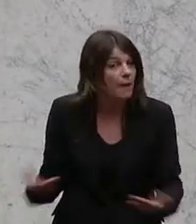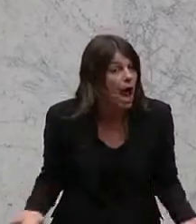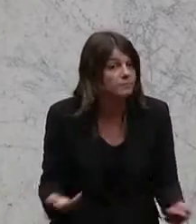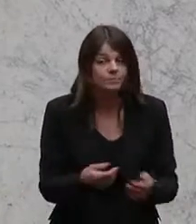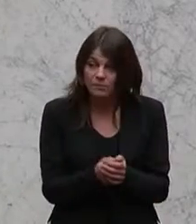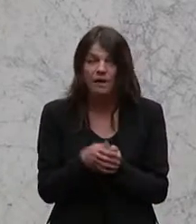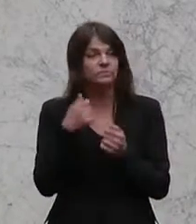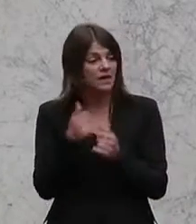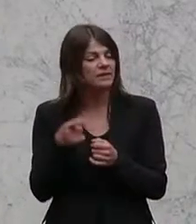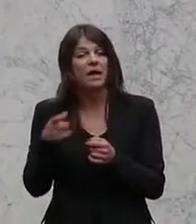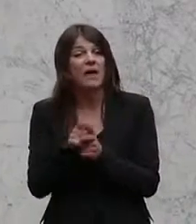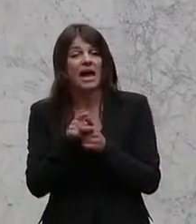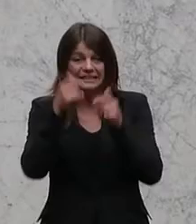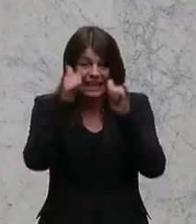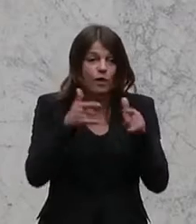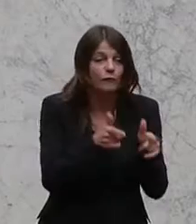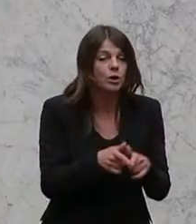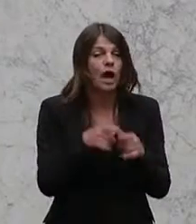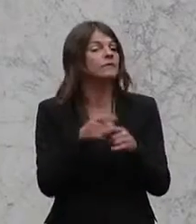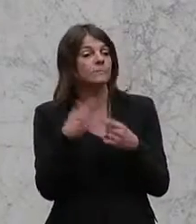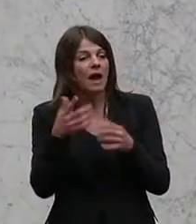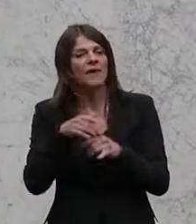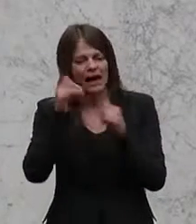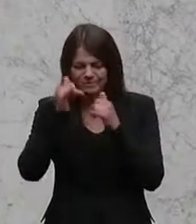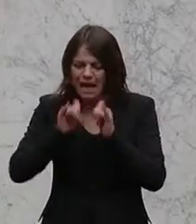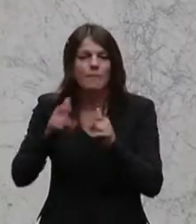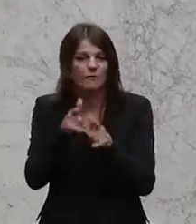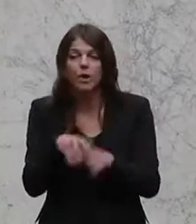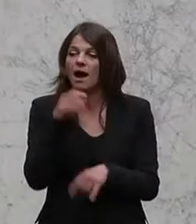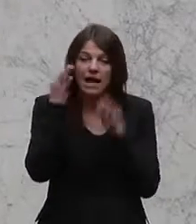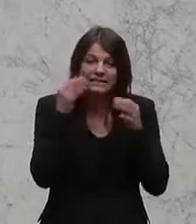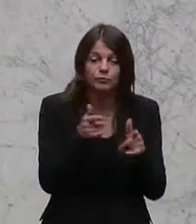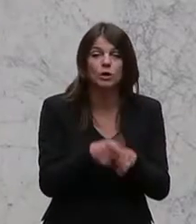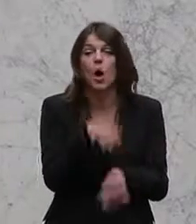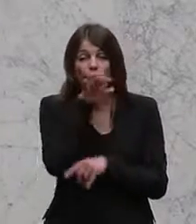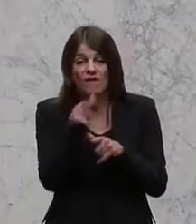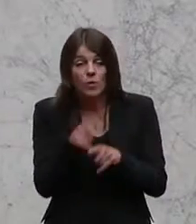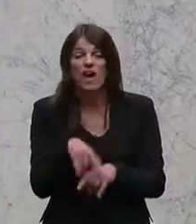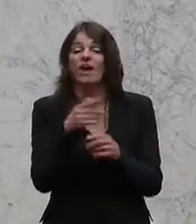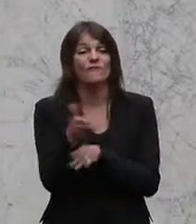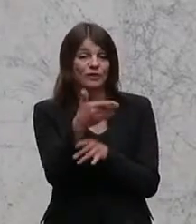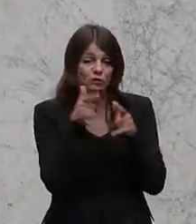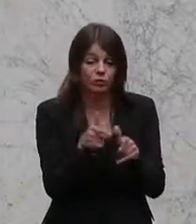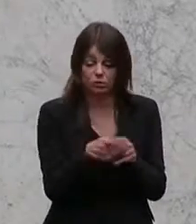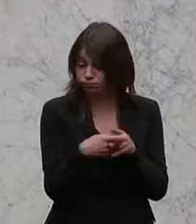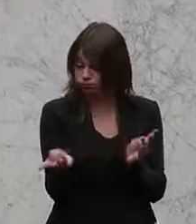Rinderfutter über Kälberfutter bis zum Katzenfutter, Hundefutter und Fischfutter. Danke.